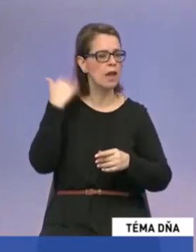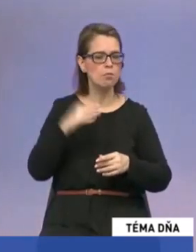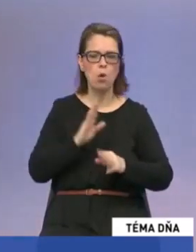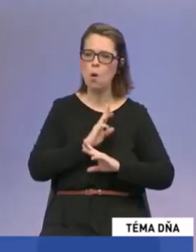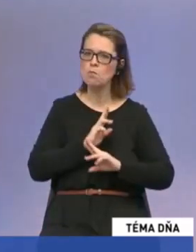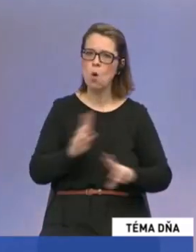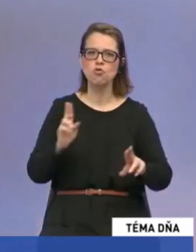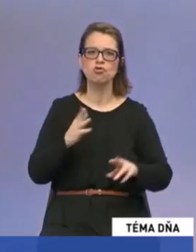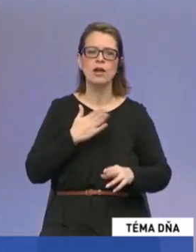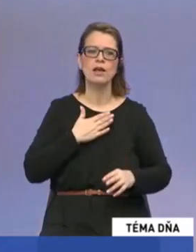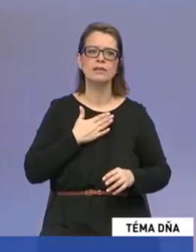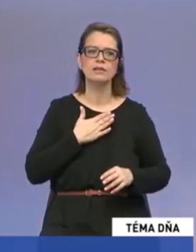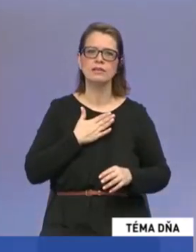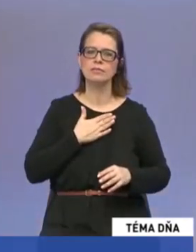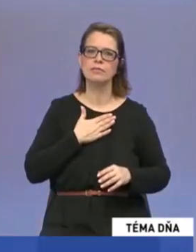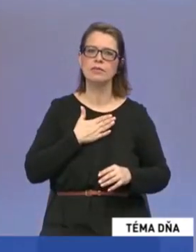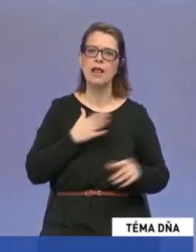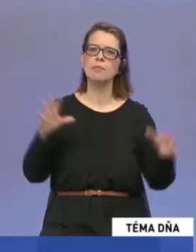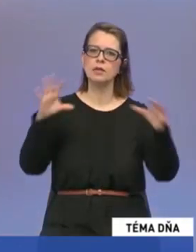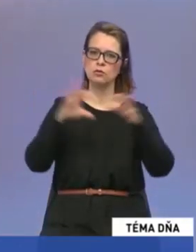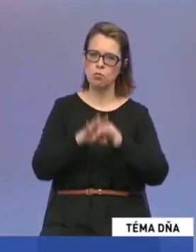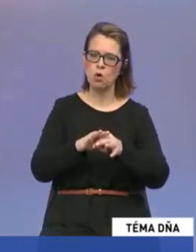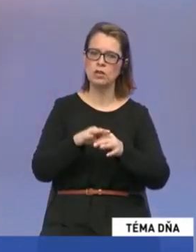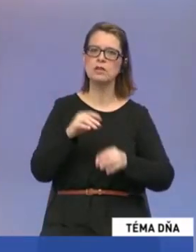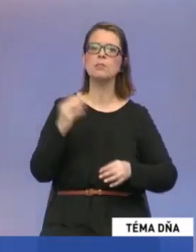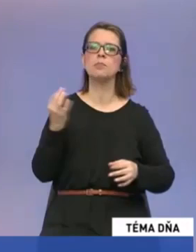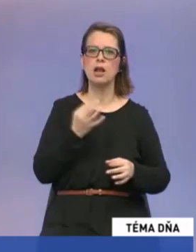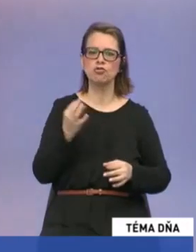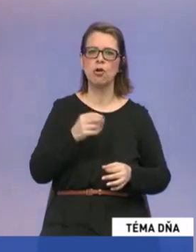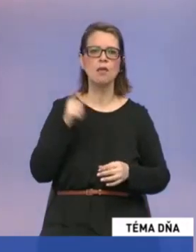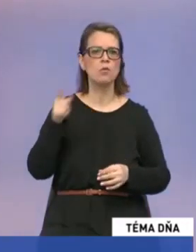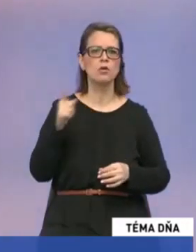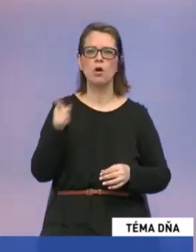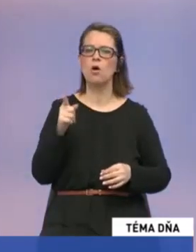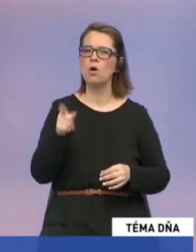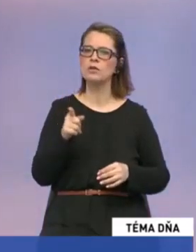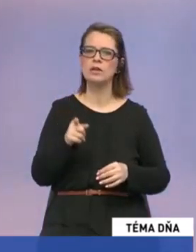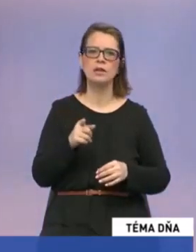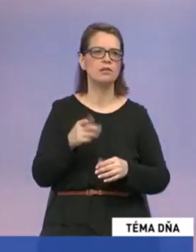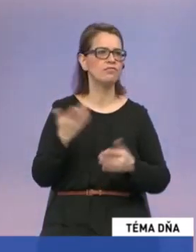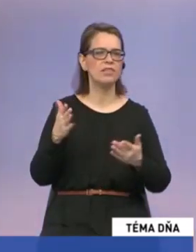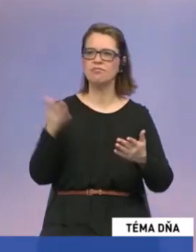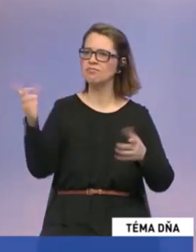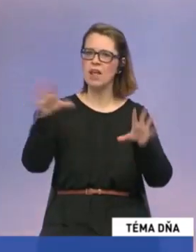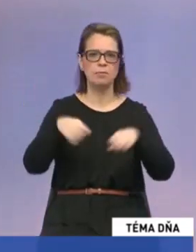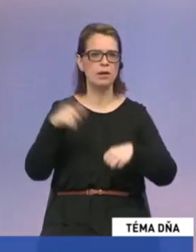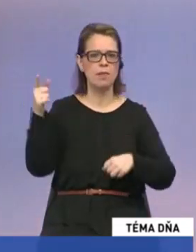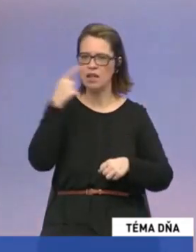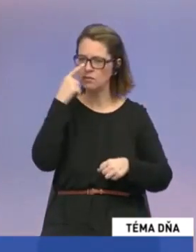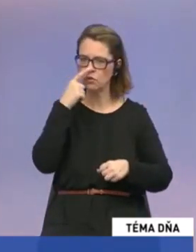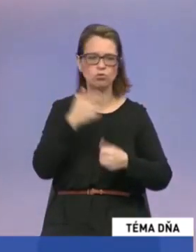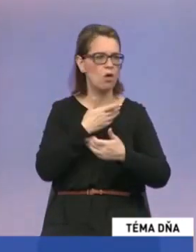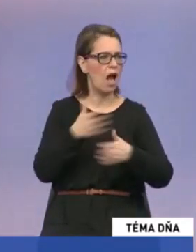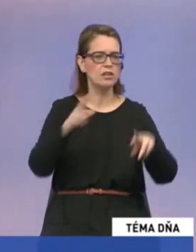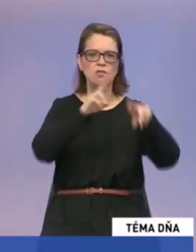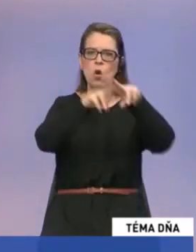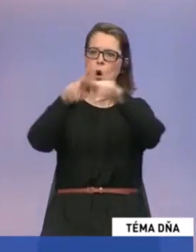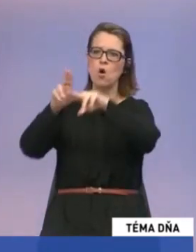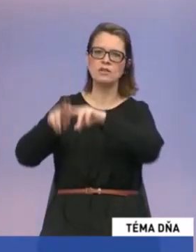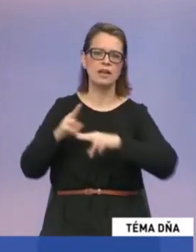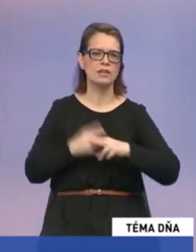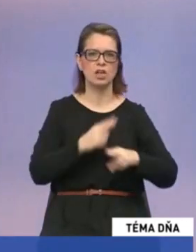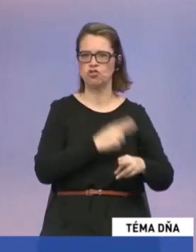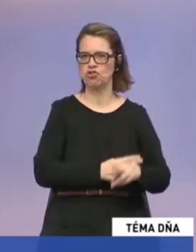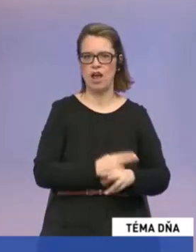sa z našej pozície spojiť vzhľadom na to, že nie je akceptovateľná ani v Rusku, ale ani v ostatných samozrejme